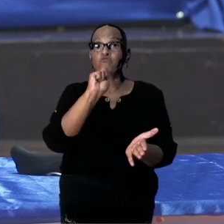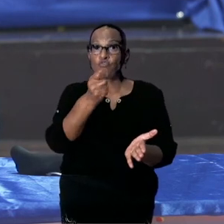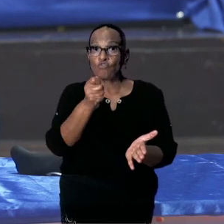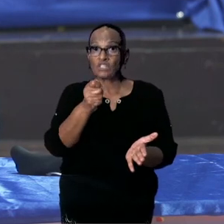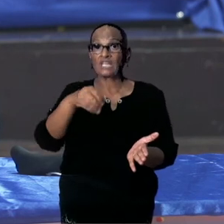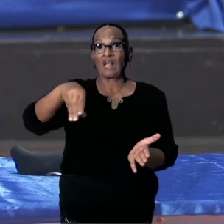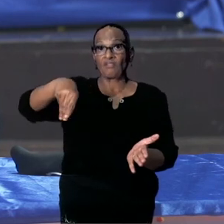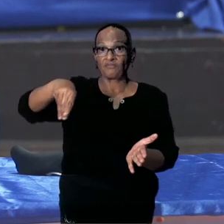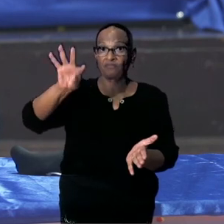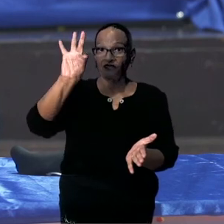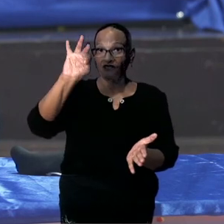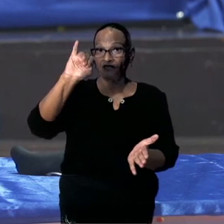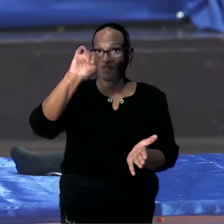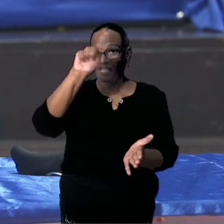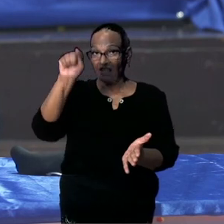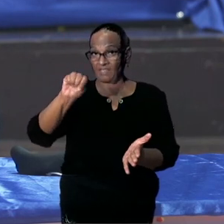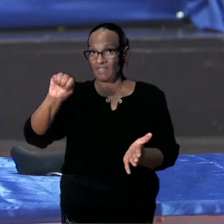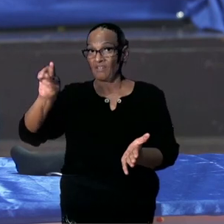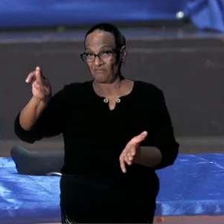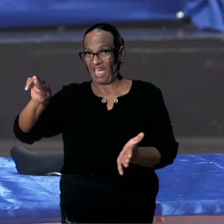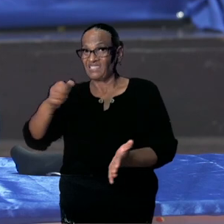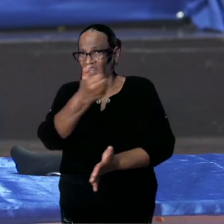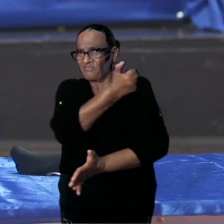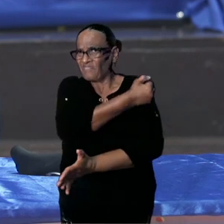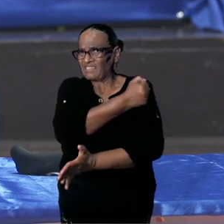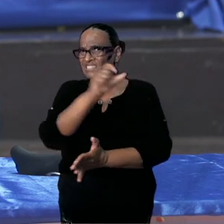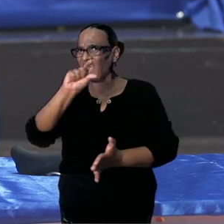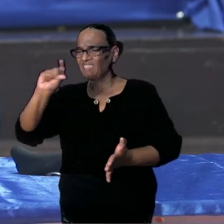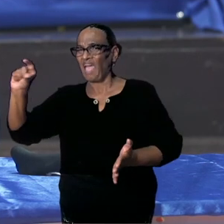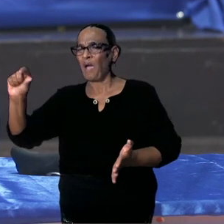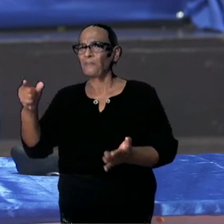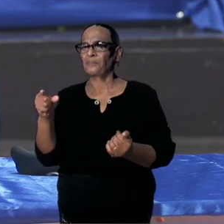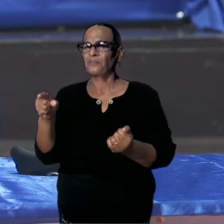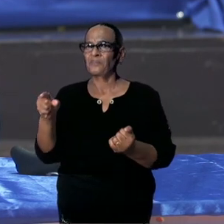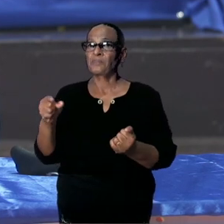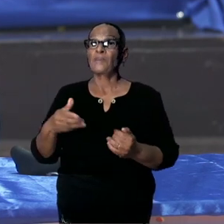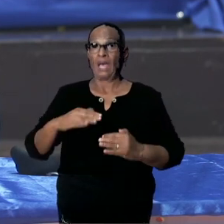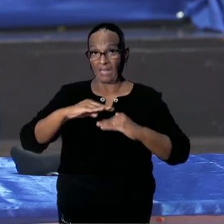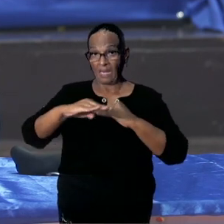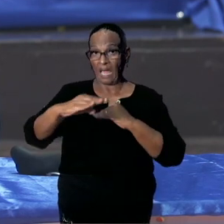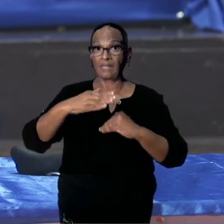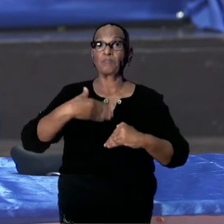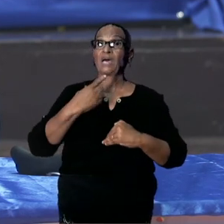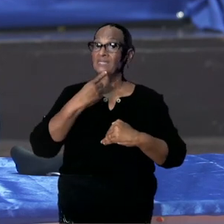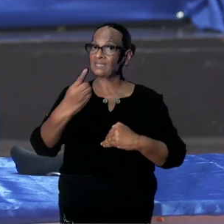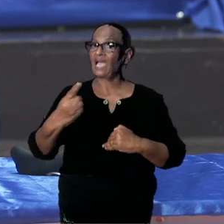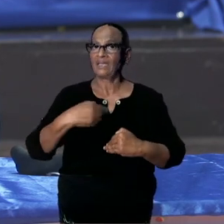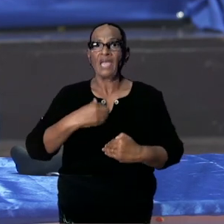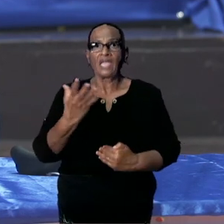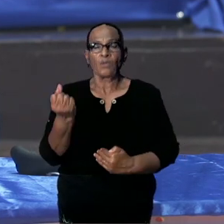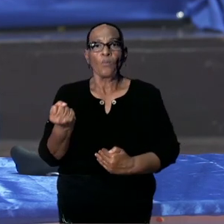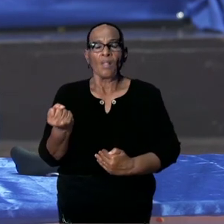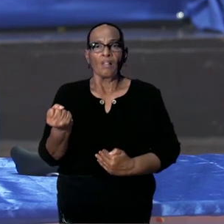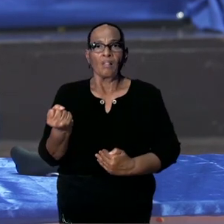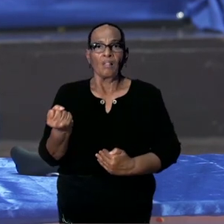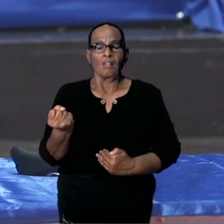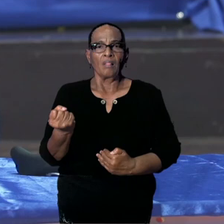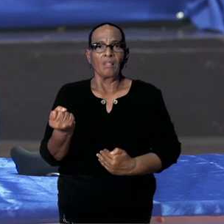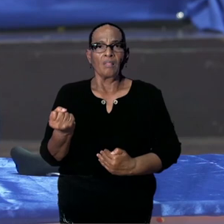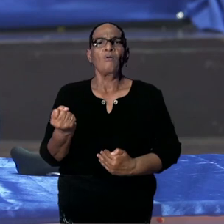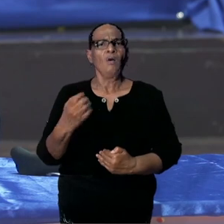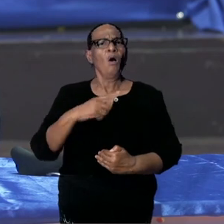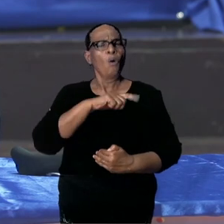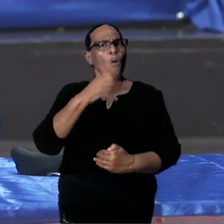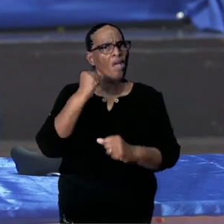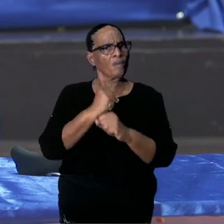Pfizer ging het om 1 miljoen doses. En je mocht dat als land opgeven als je interesse had. En dat hebben we gedaan. Evenals